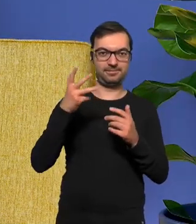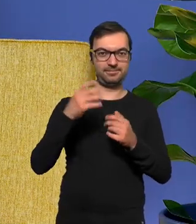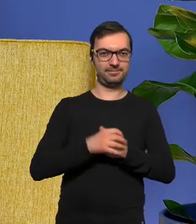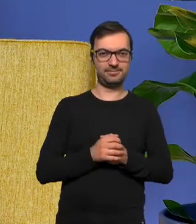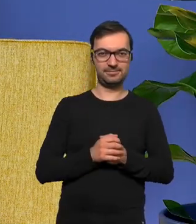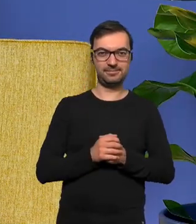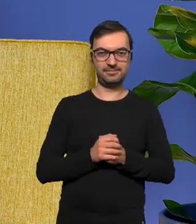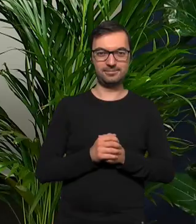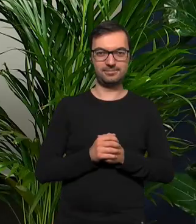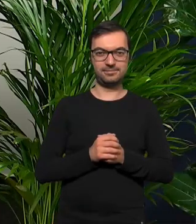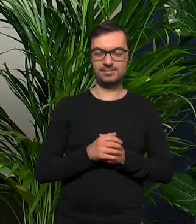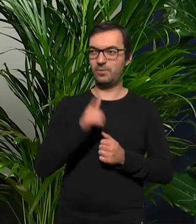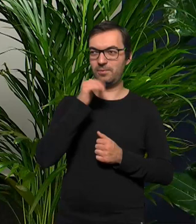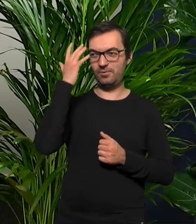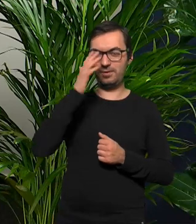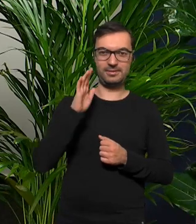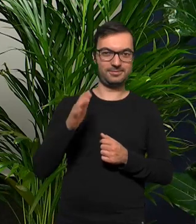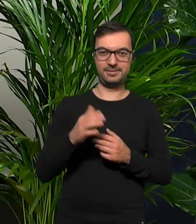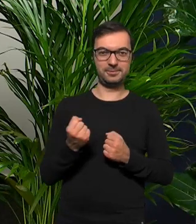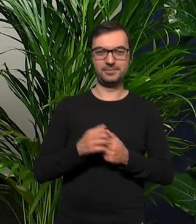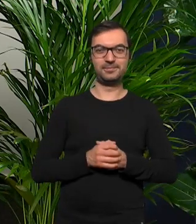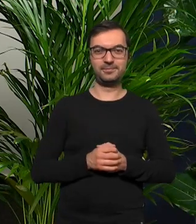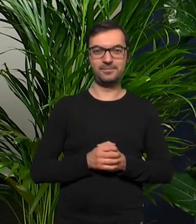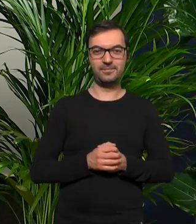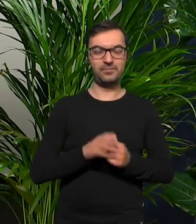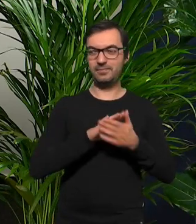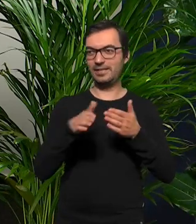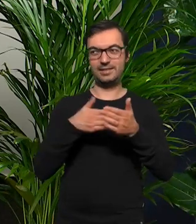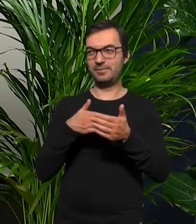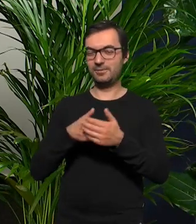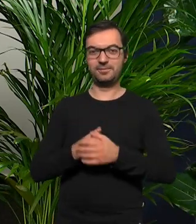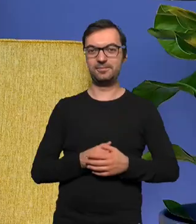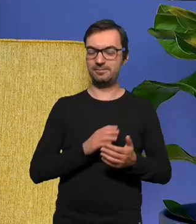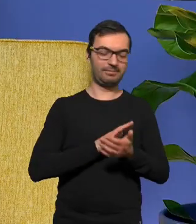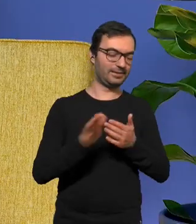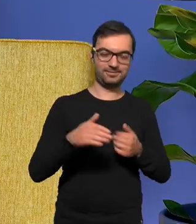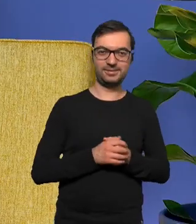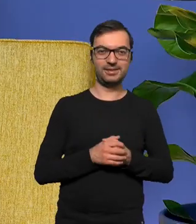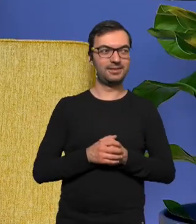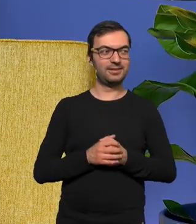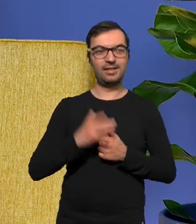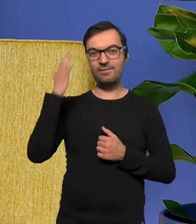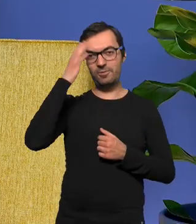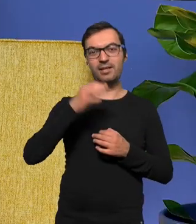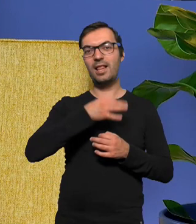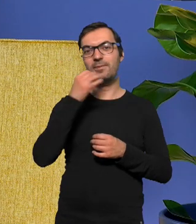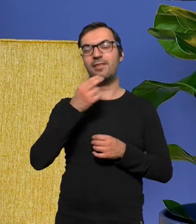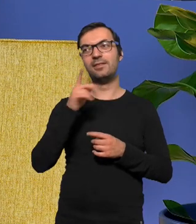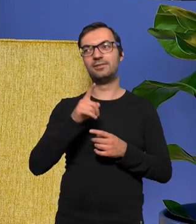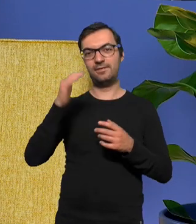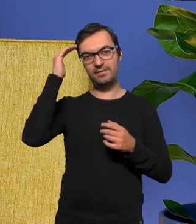tak ależ wyobraźnia nie bez ograniczeń bez wyobraźnia ważniejsza od wiedzy